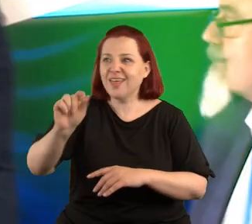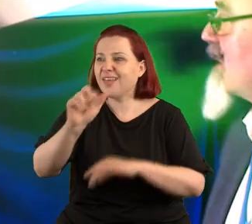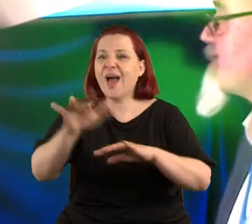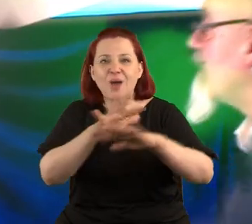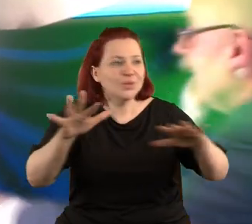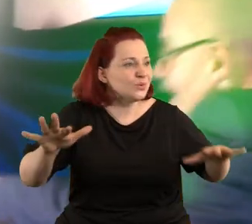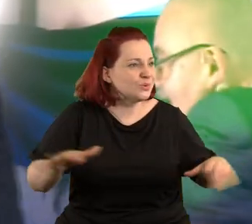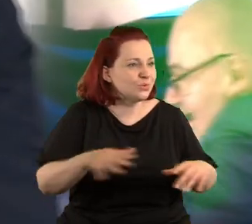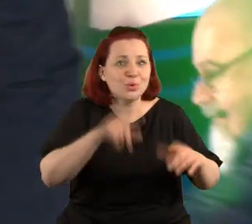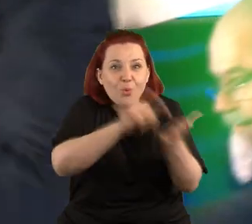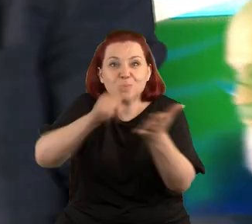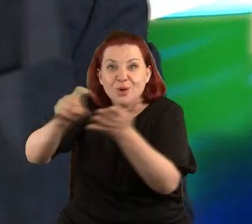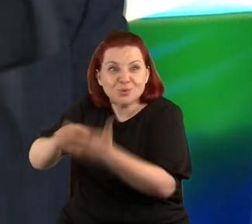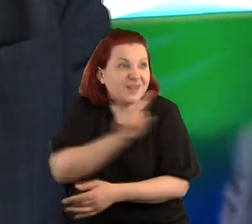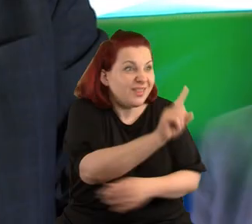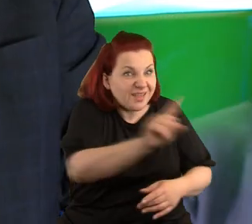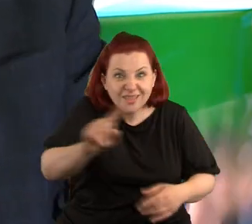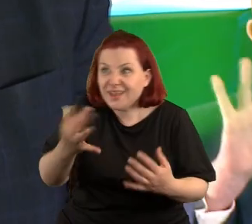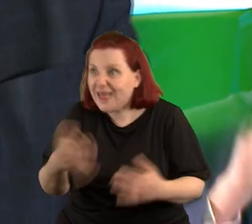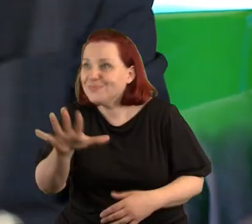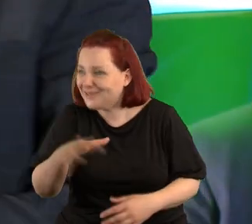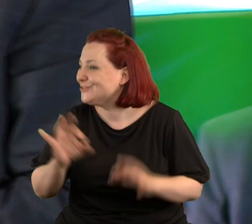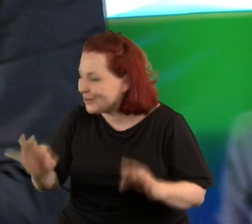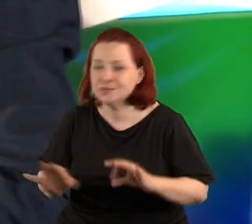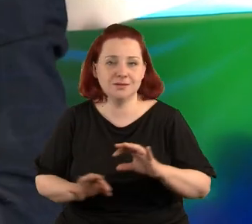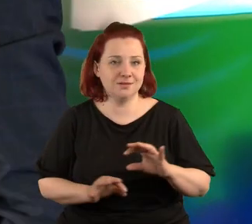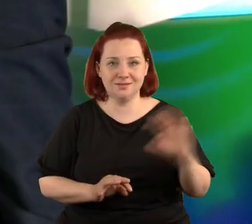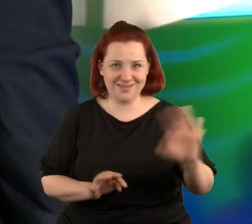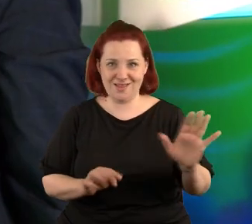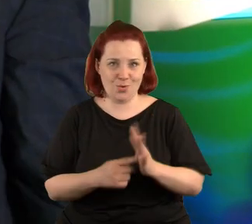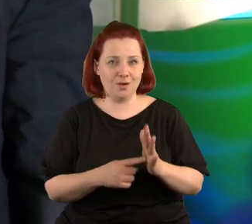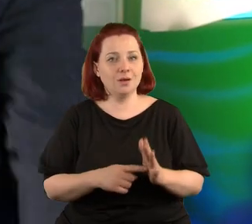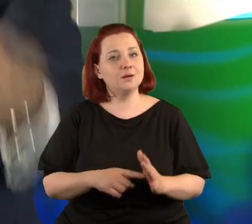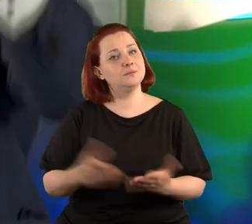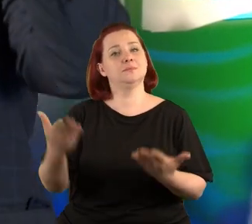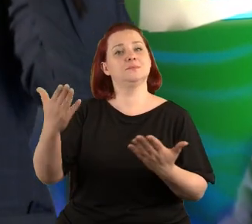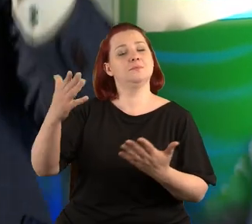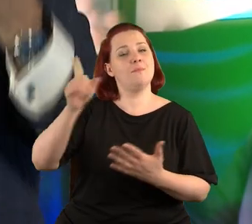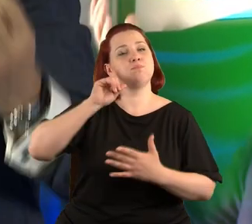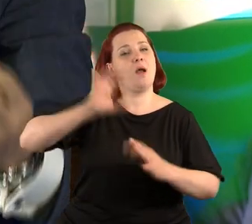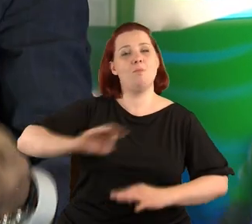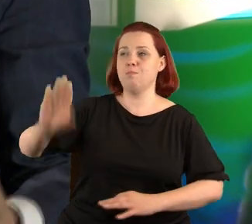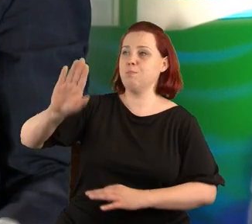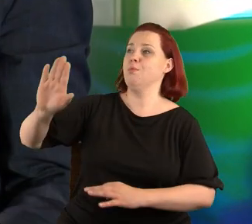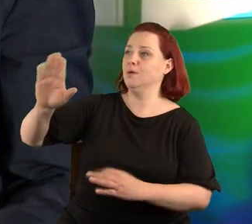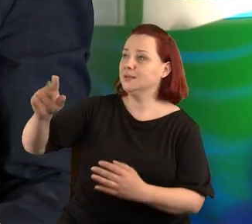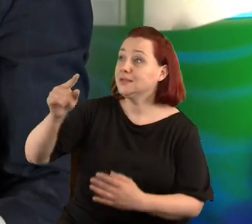kurczaszków? Jeden, jeden, czyli ile? Pięć, dobrze? Pan Bóg jest jeden